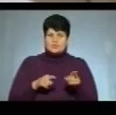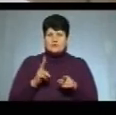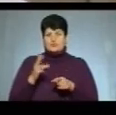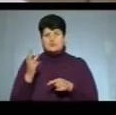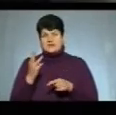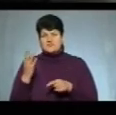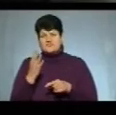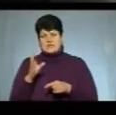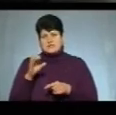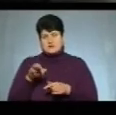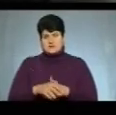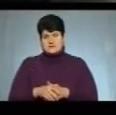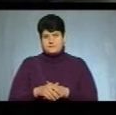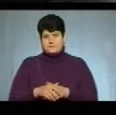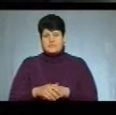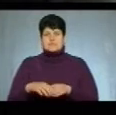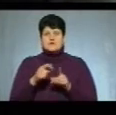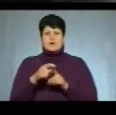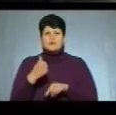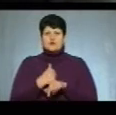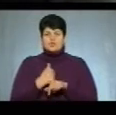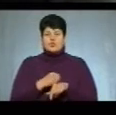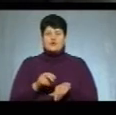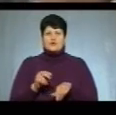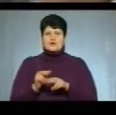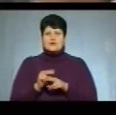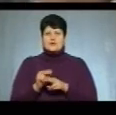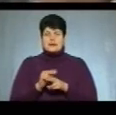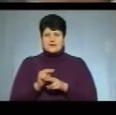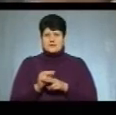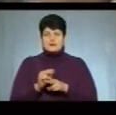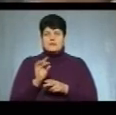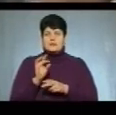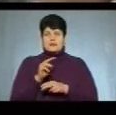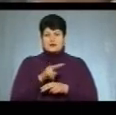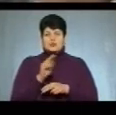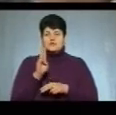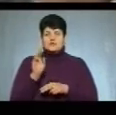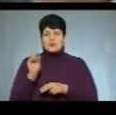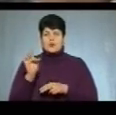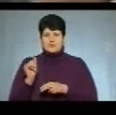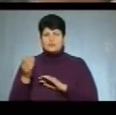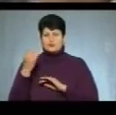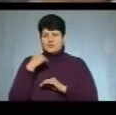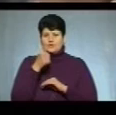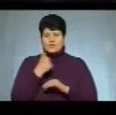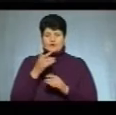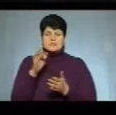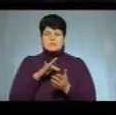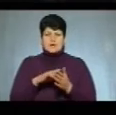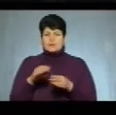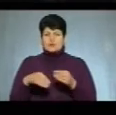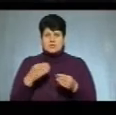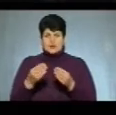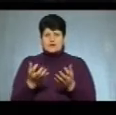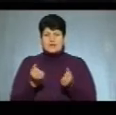-четвертій стадії. За словами головного лікаря обласного онкодиспансеру Леоніда Шкробота торік через централізоване постачання отримали